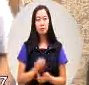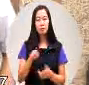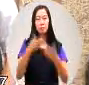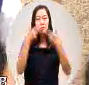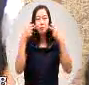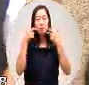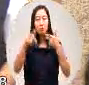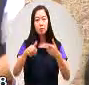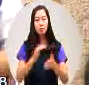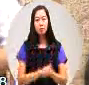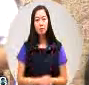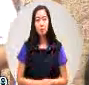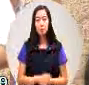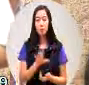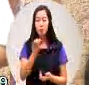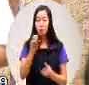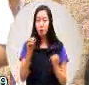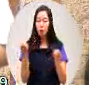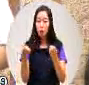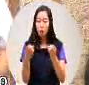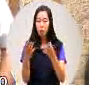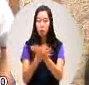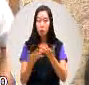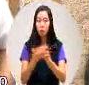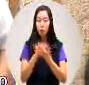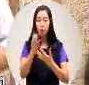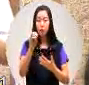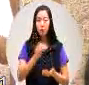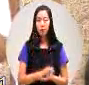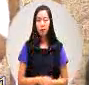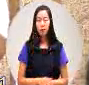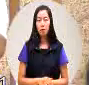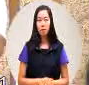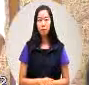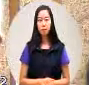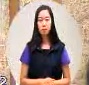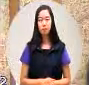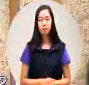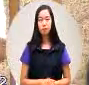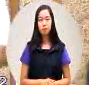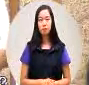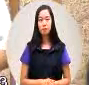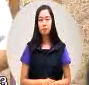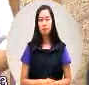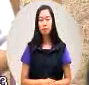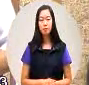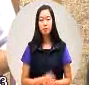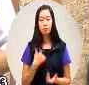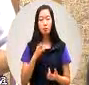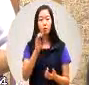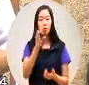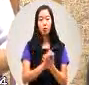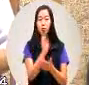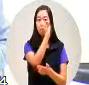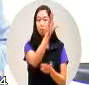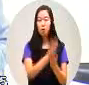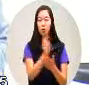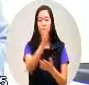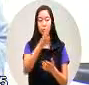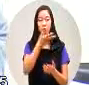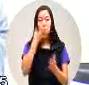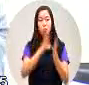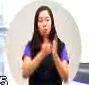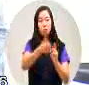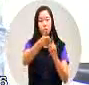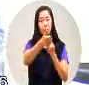那个问题有没有沟通有没有沟通过就好了不要耍嘴皮我真的很讨厌耍嘴皮有没有跟水利局长沟通过